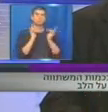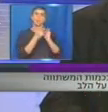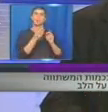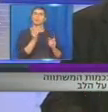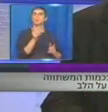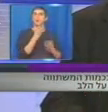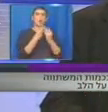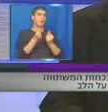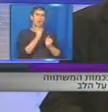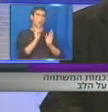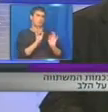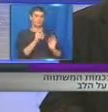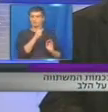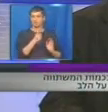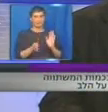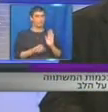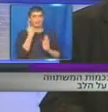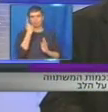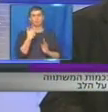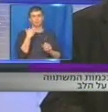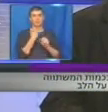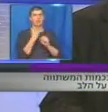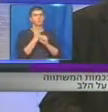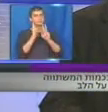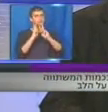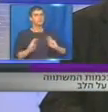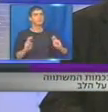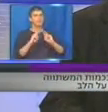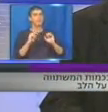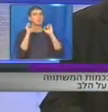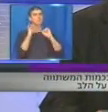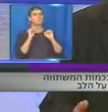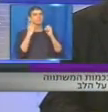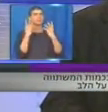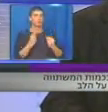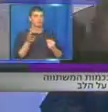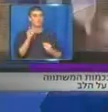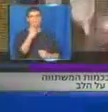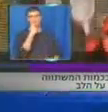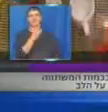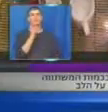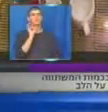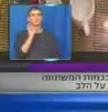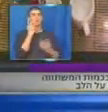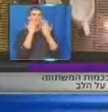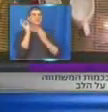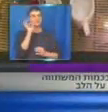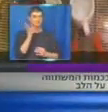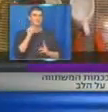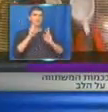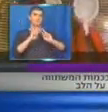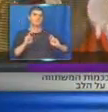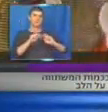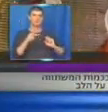חומר דמי. וזה פעם ראשונה שאנחנו עשינו מחקר מבוסס היטב גם מבחינה אסטטיסטית, גם מחקרית,